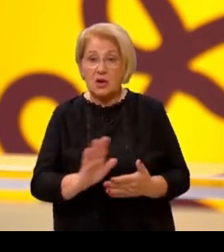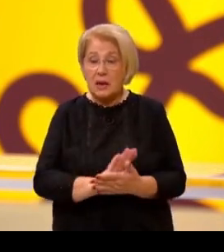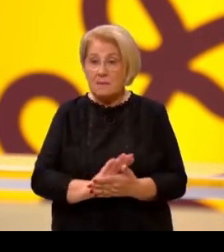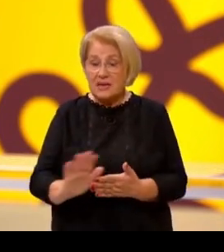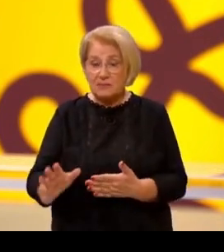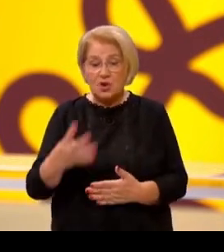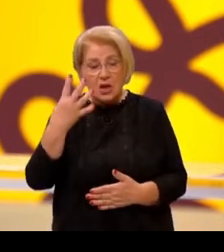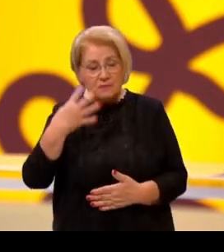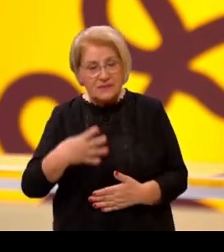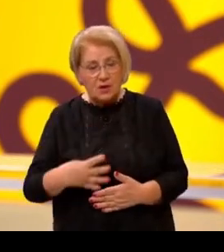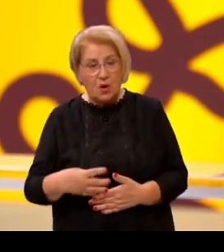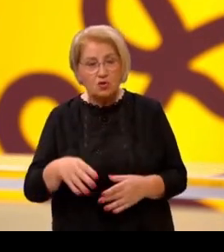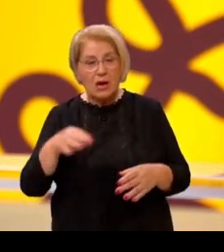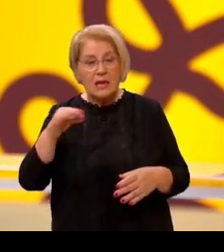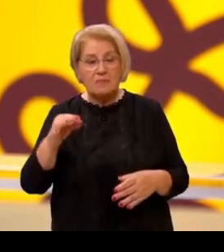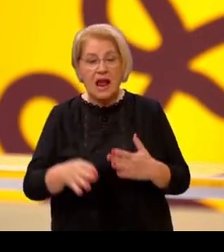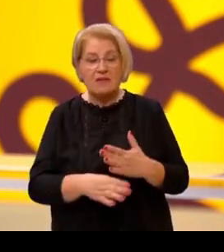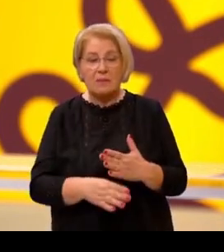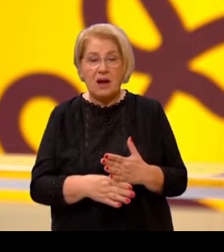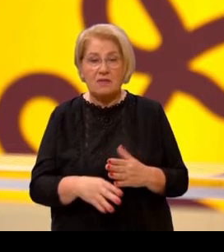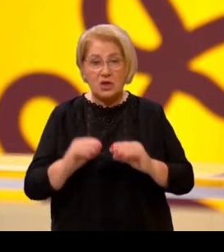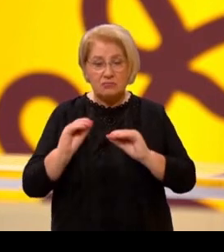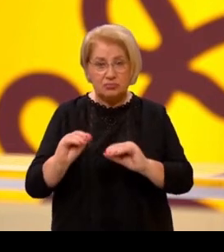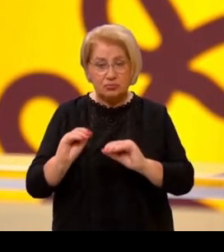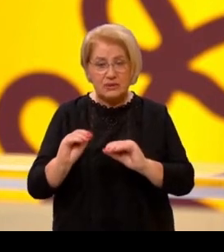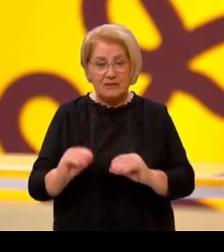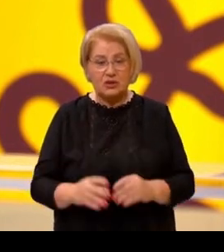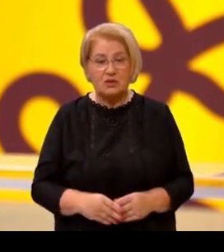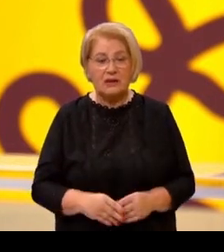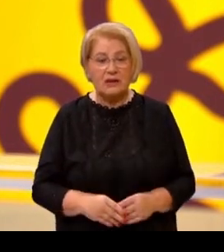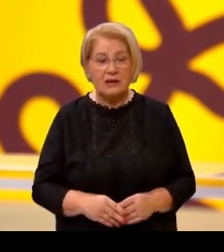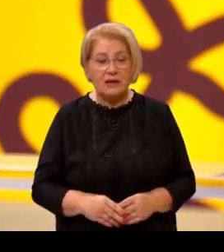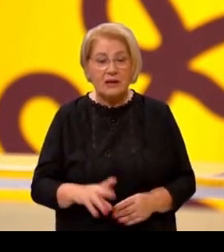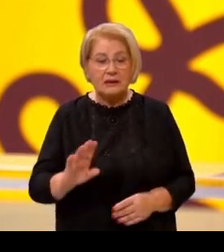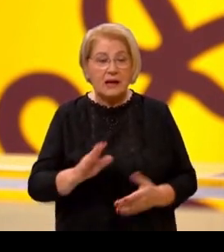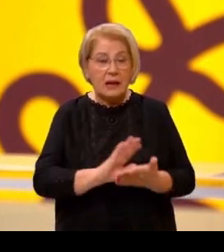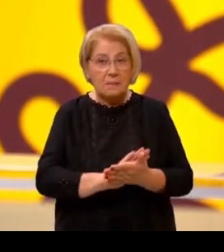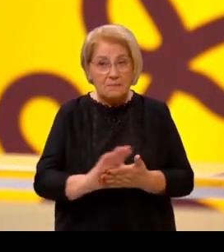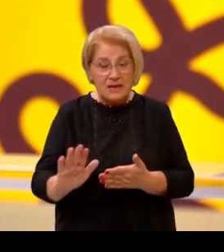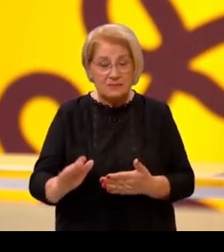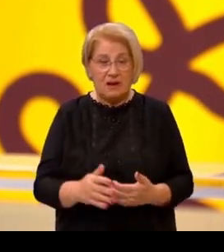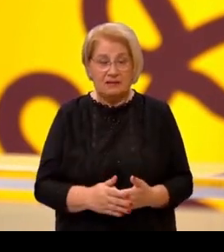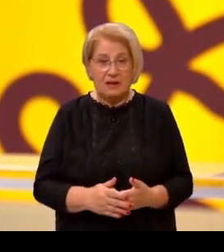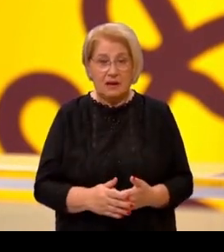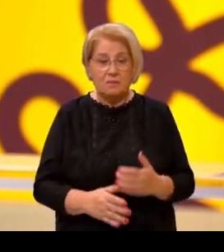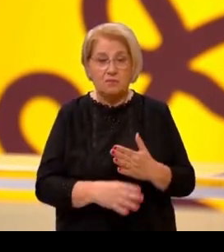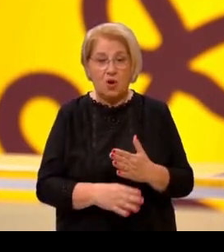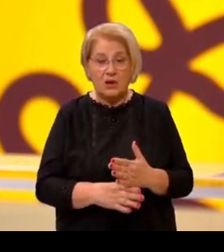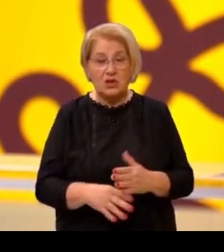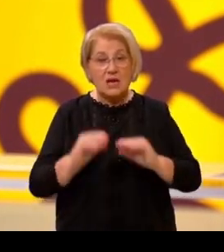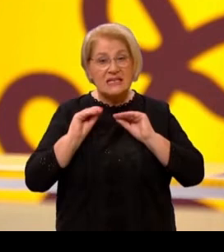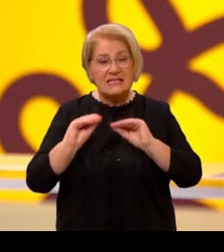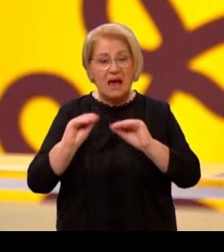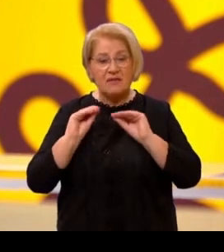psihološku i pravnu pomoć. Pravno savjetovalište nudi primarnu besplatnu pravnu pomoć. Znači, savjet